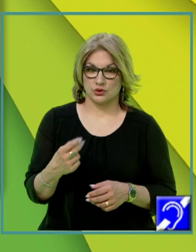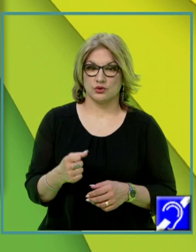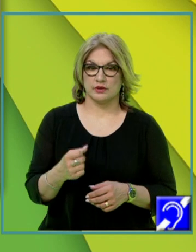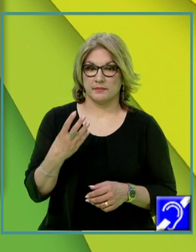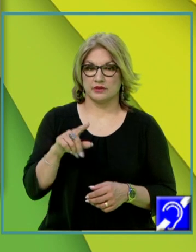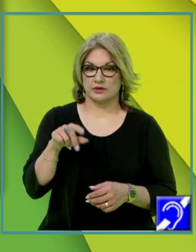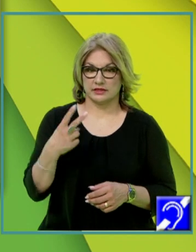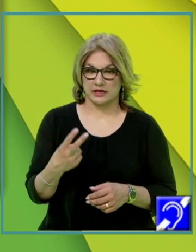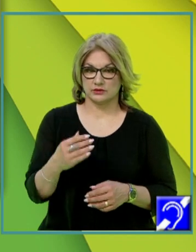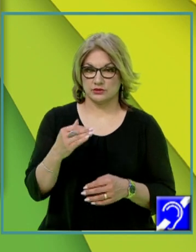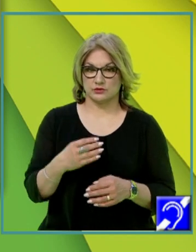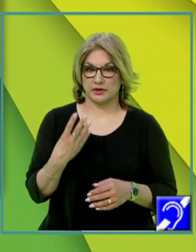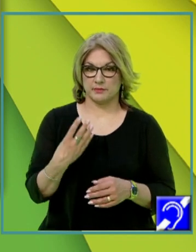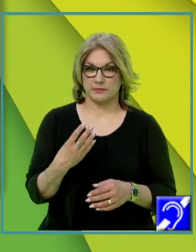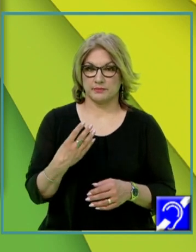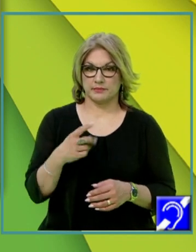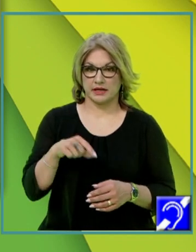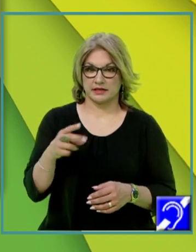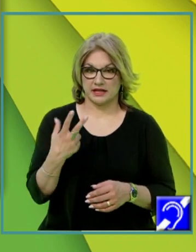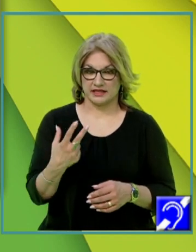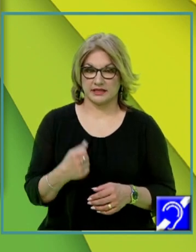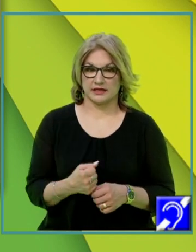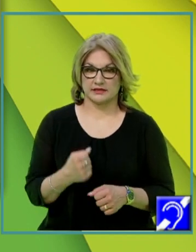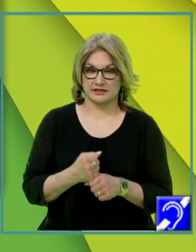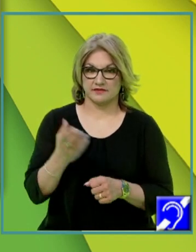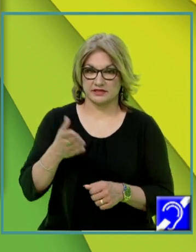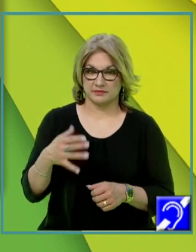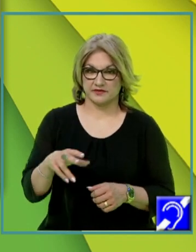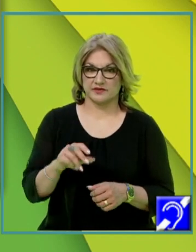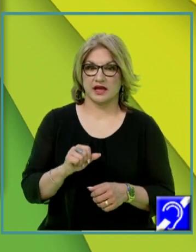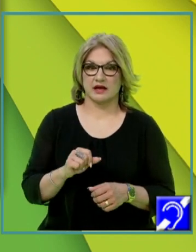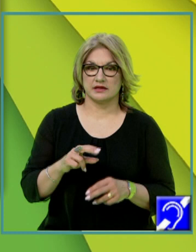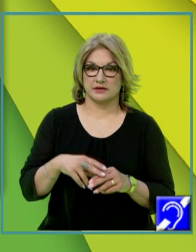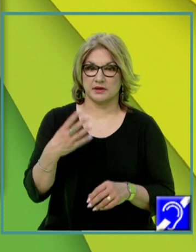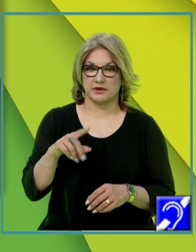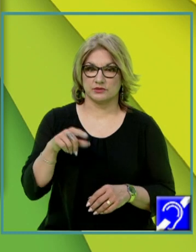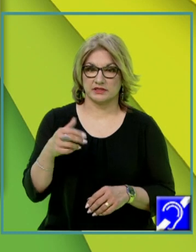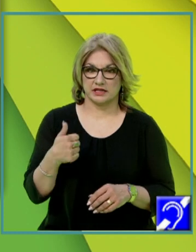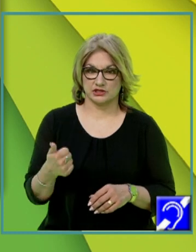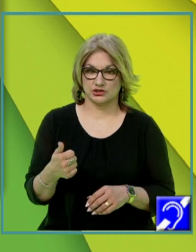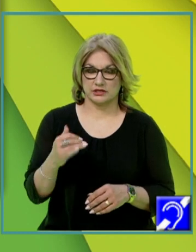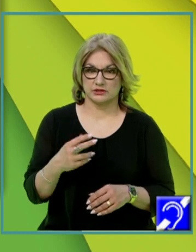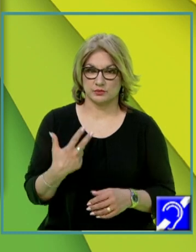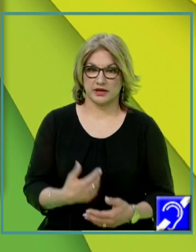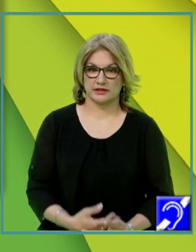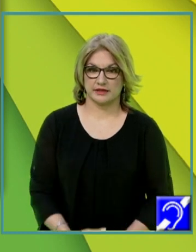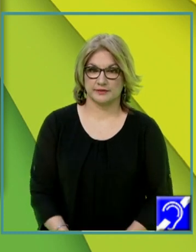2 supra radical din 3 și amplificând cu radical din 3, deci este 4 radical din 6 supra 3.